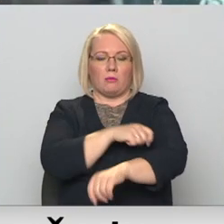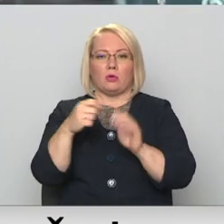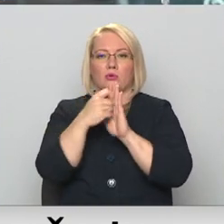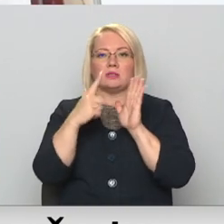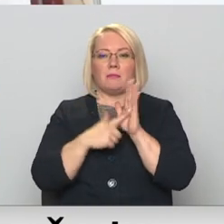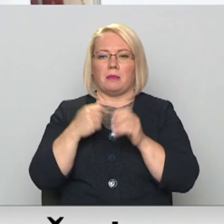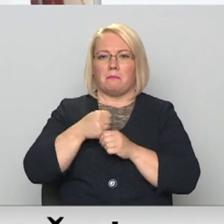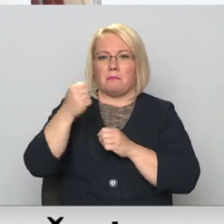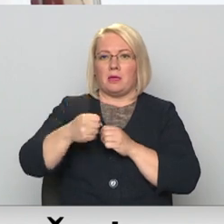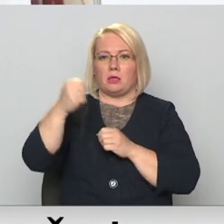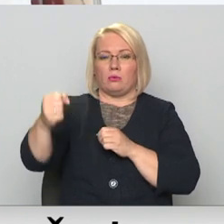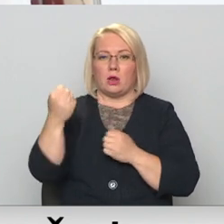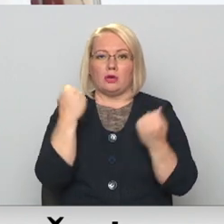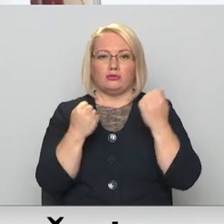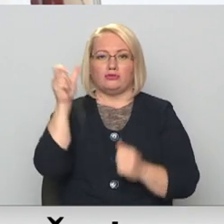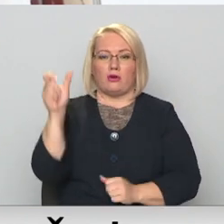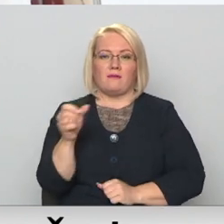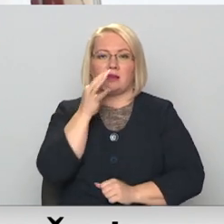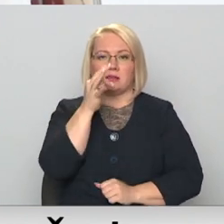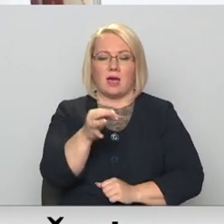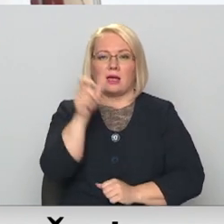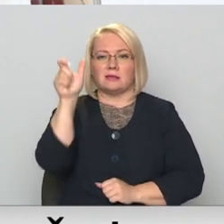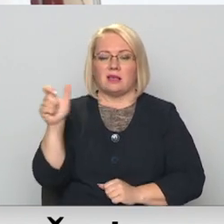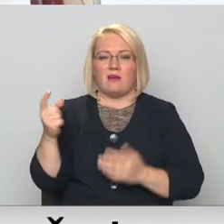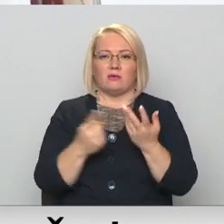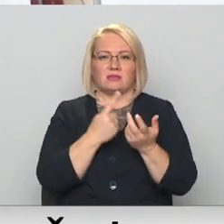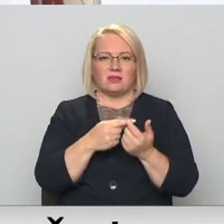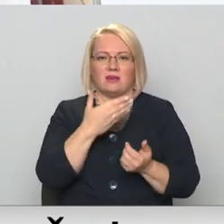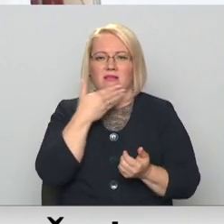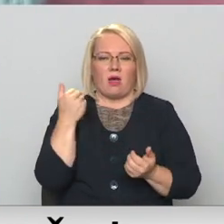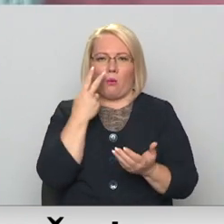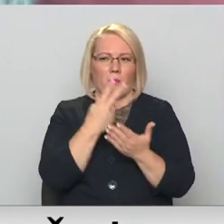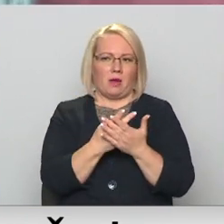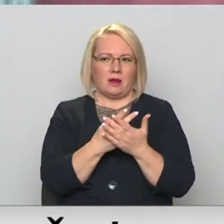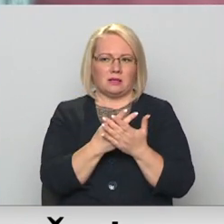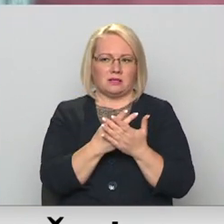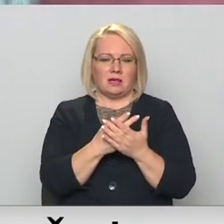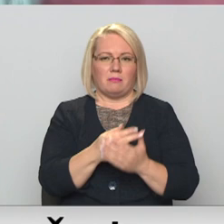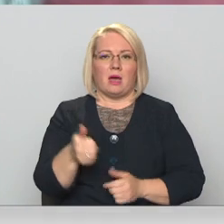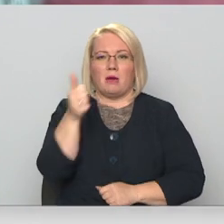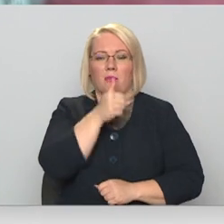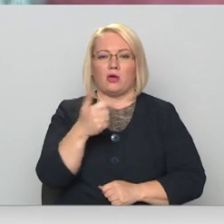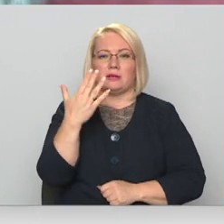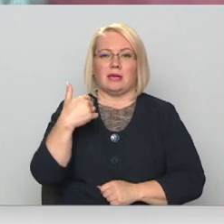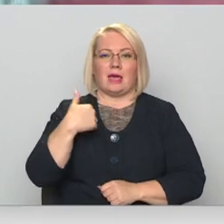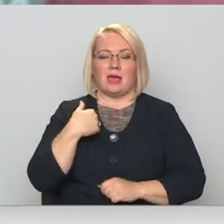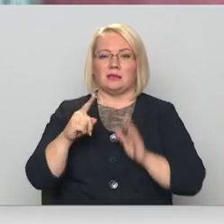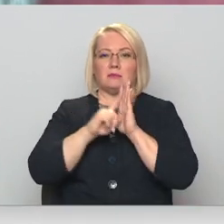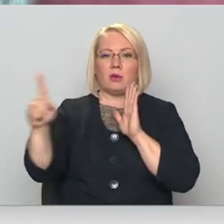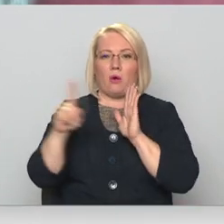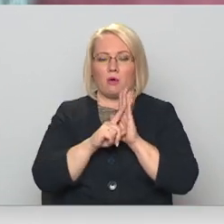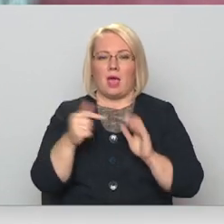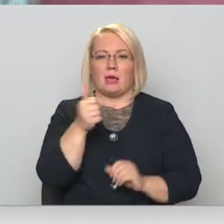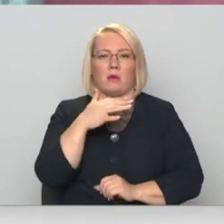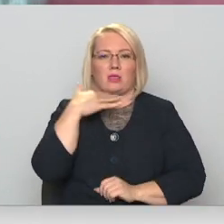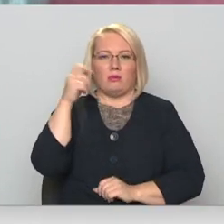pieturis. Šoferītis atzīst, ka pasažieru skaits reisā īsti nav paredzams. Personīgi, cik es esmu braucis, īpaši daudz